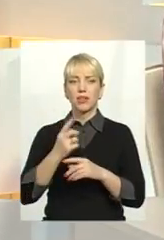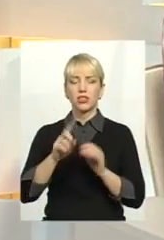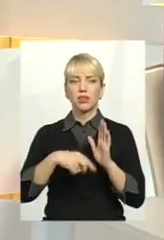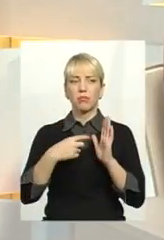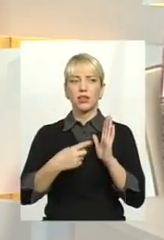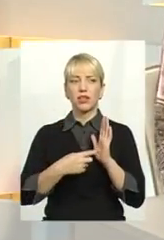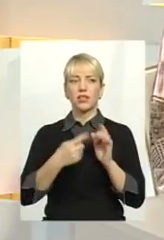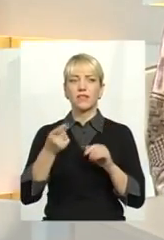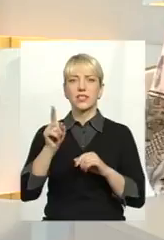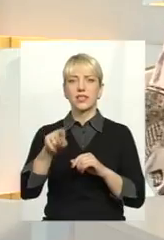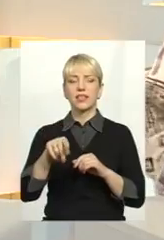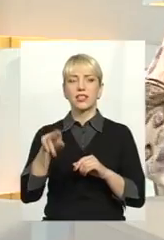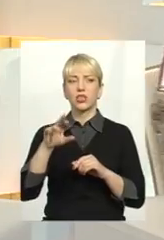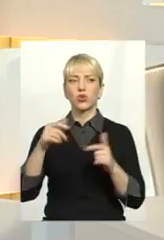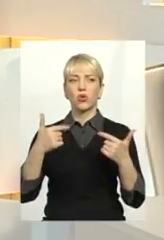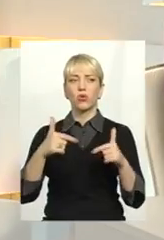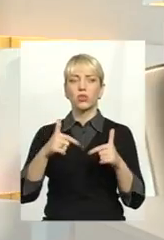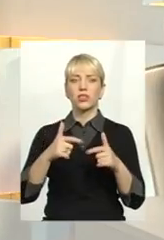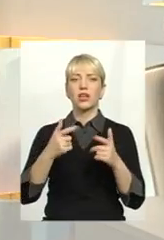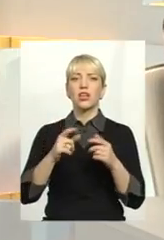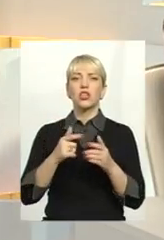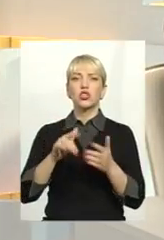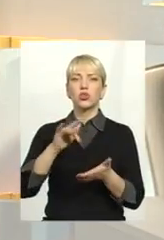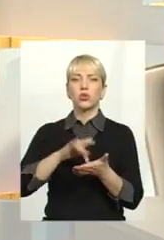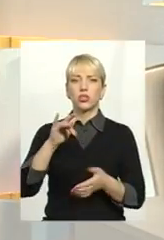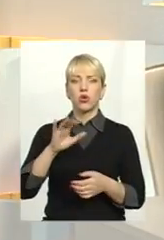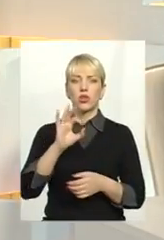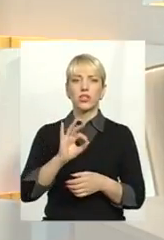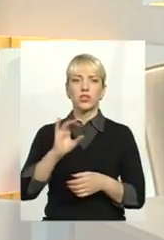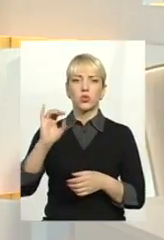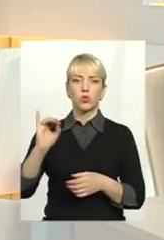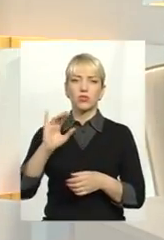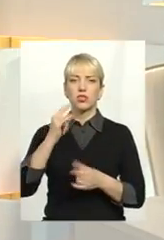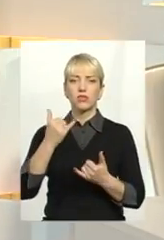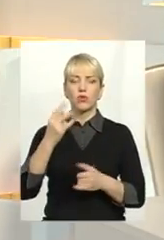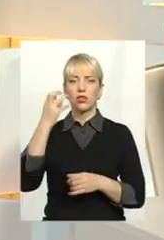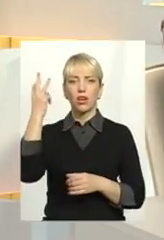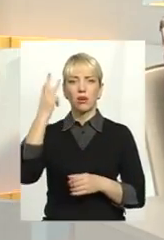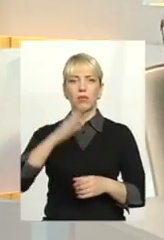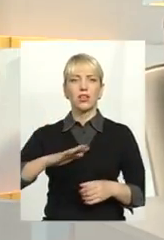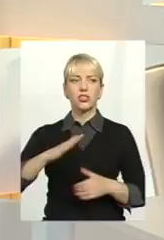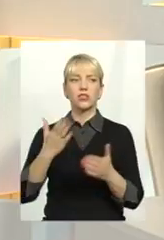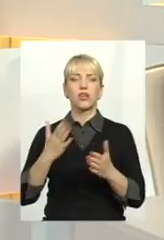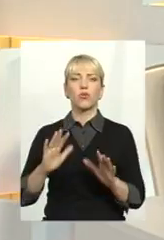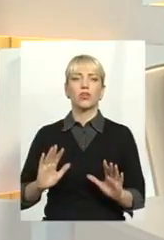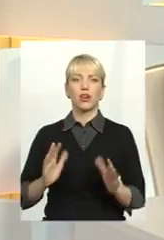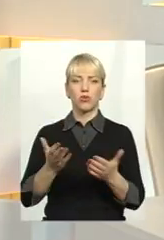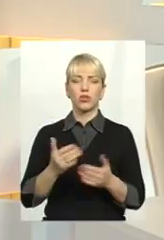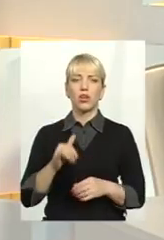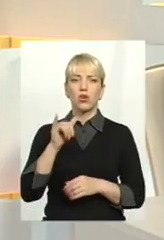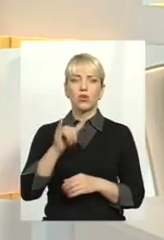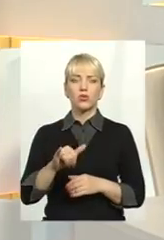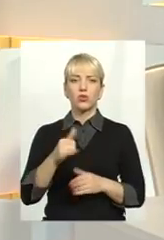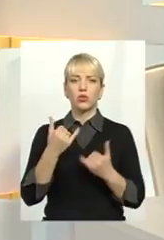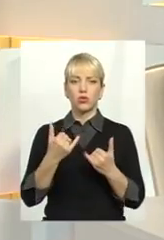все-таки до гостя столичного Олексію Юрійовичу. Сьогодні на Хмельниччині з якої нагоди? Ну, власне кажучи,